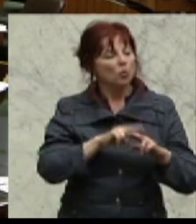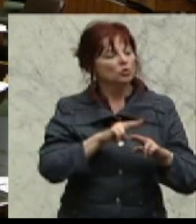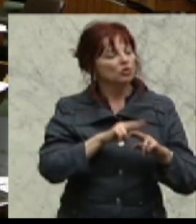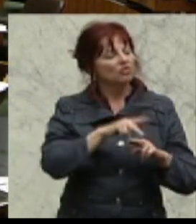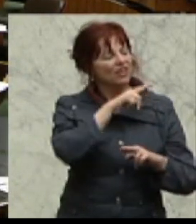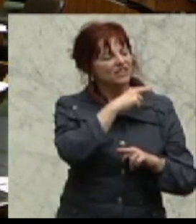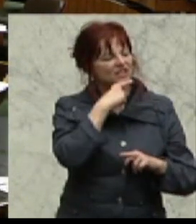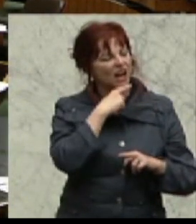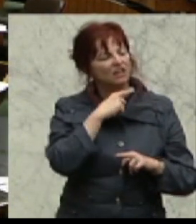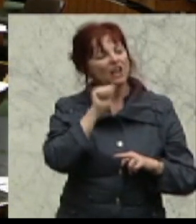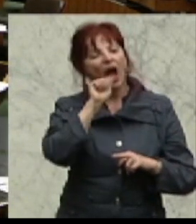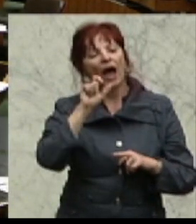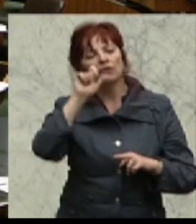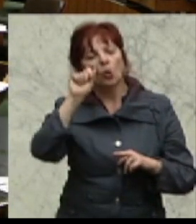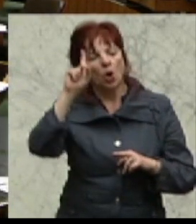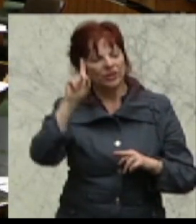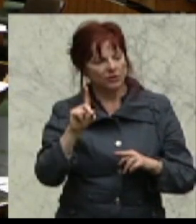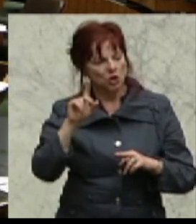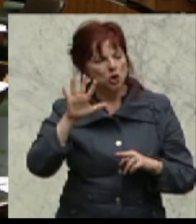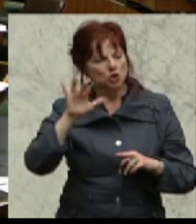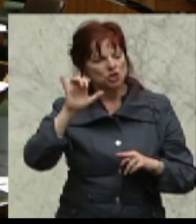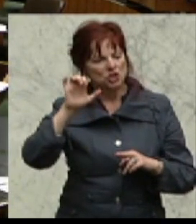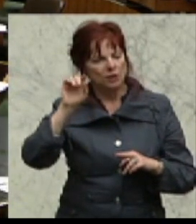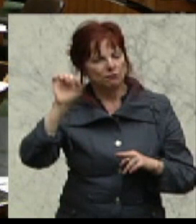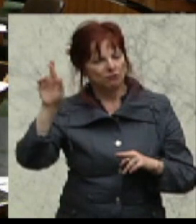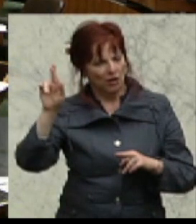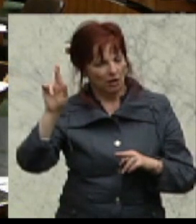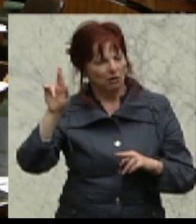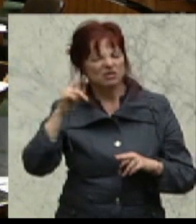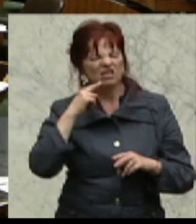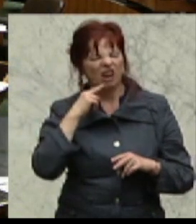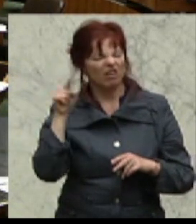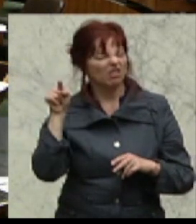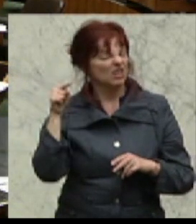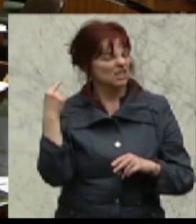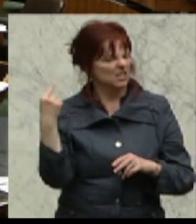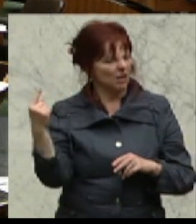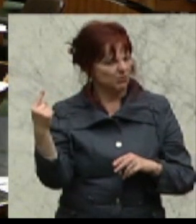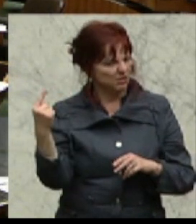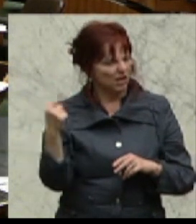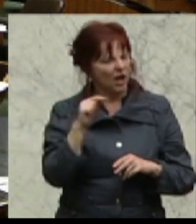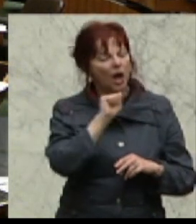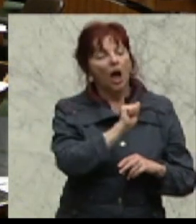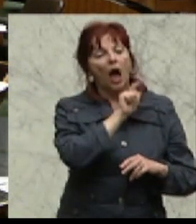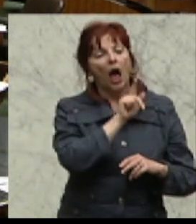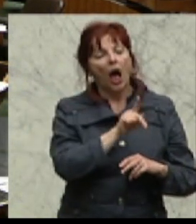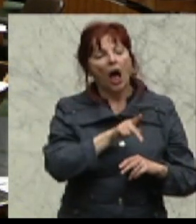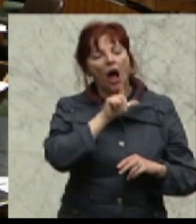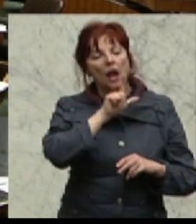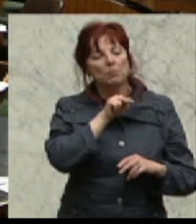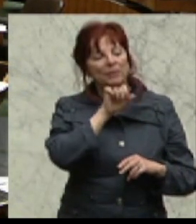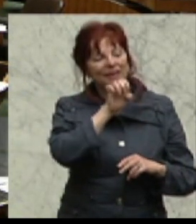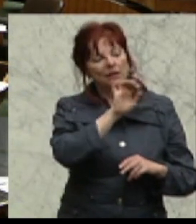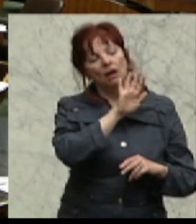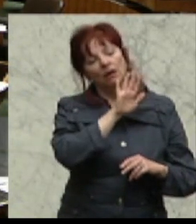Schiefer unterschwellig unterstellen, er hätte mit dem Desaster der Alpine etwas zu tun, weil in Verantwortung,